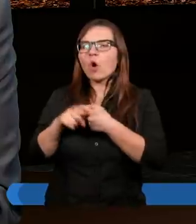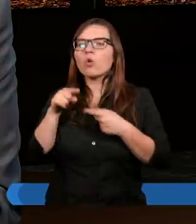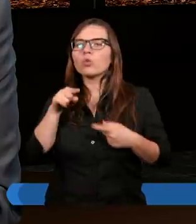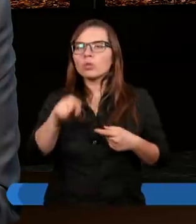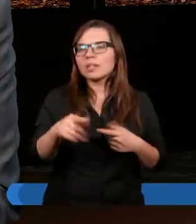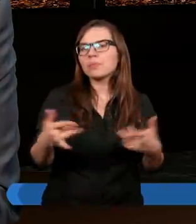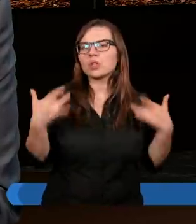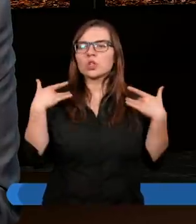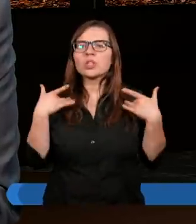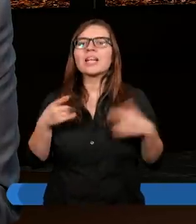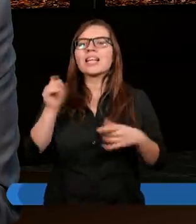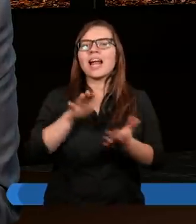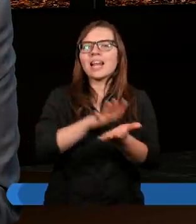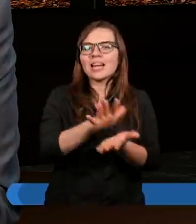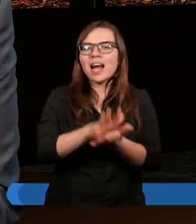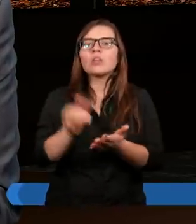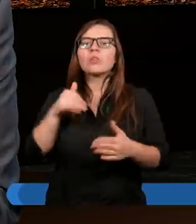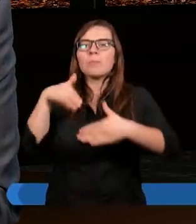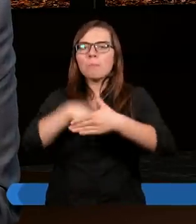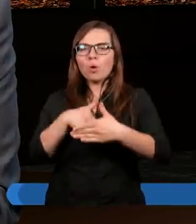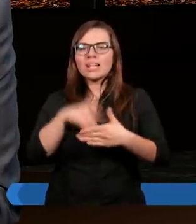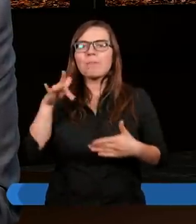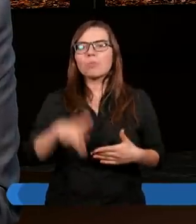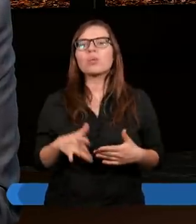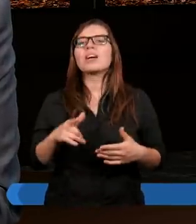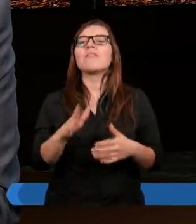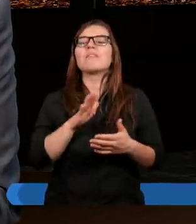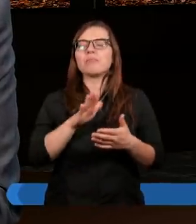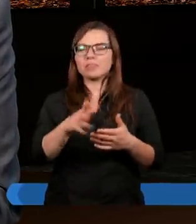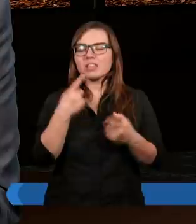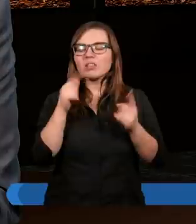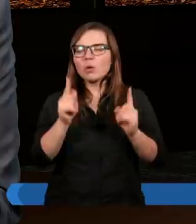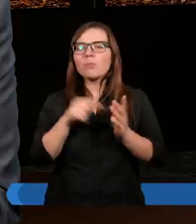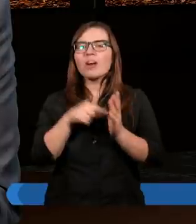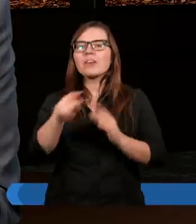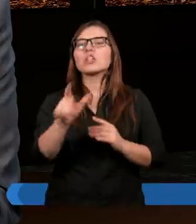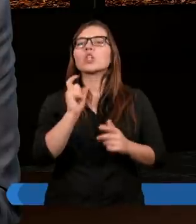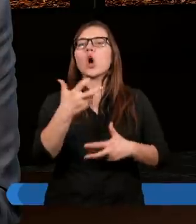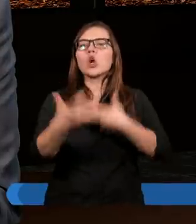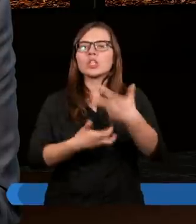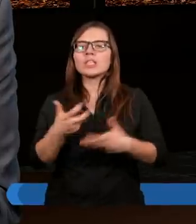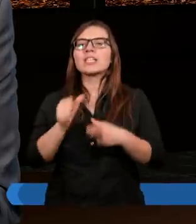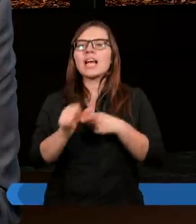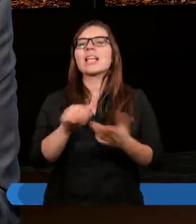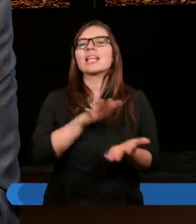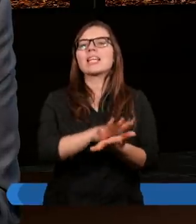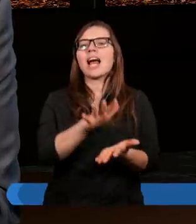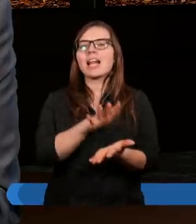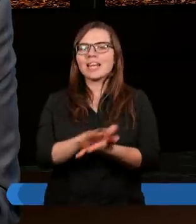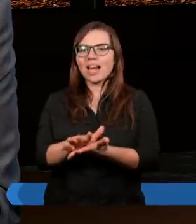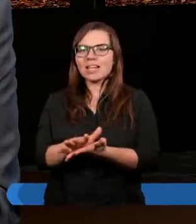żyjemy ze skazą i postępujemy w ten sposób, że wszystko, co czynimy, jest skażone.